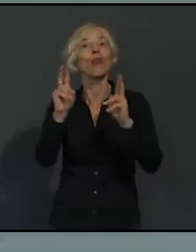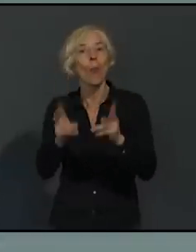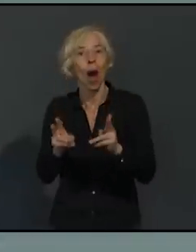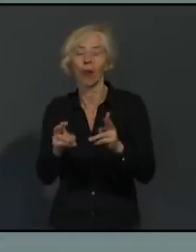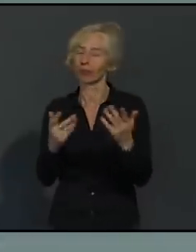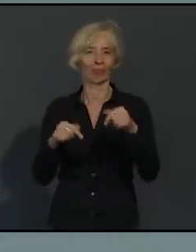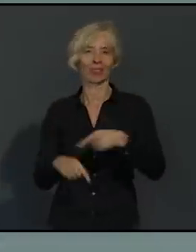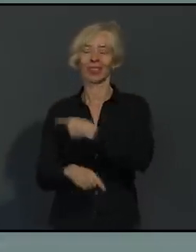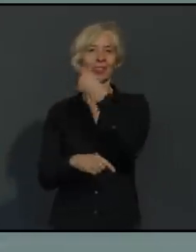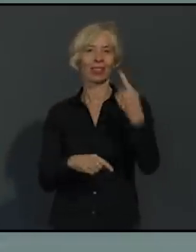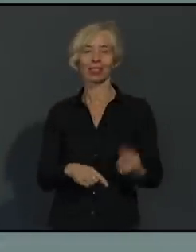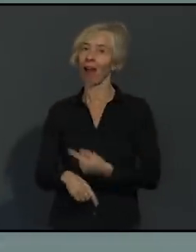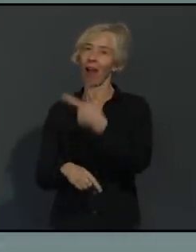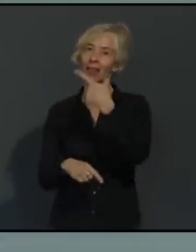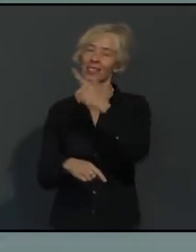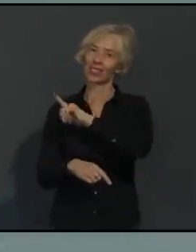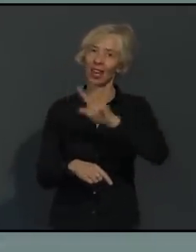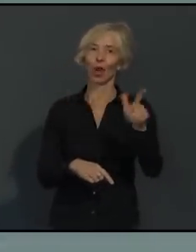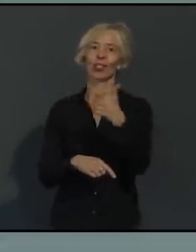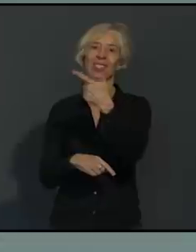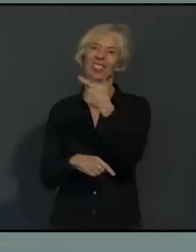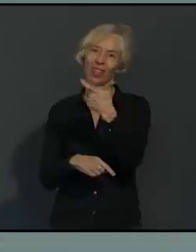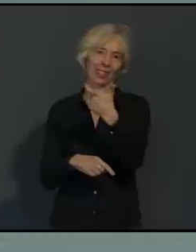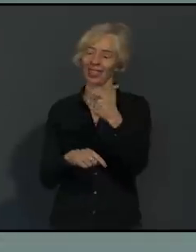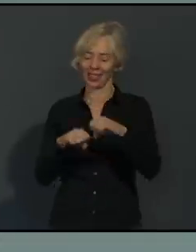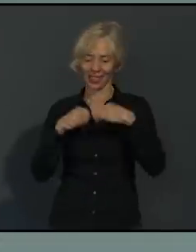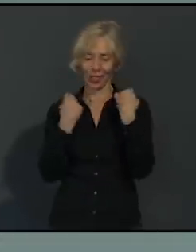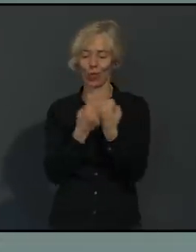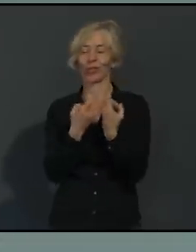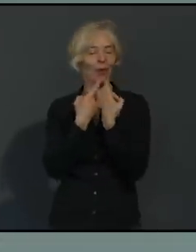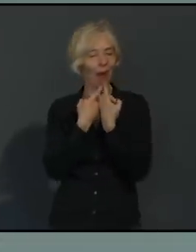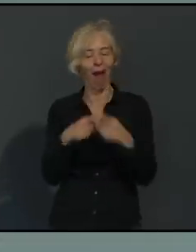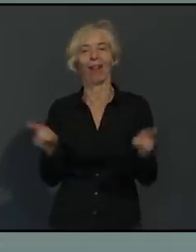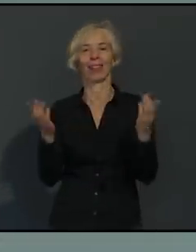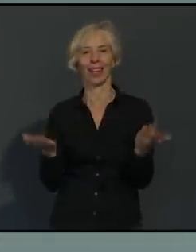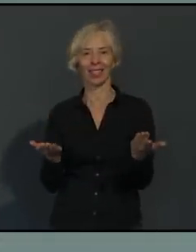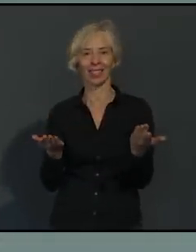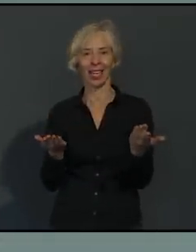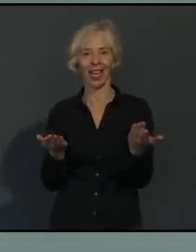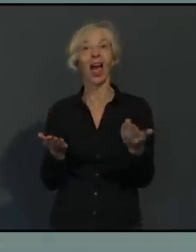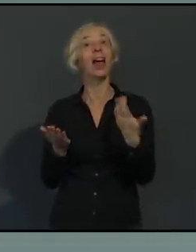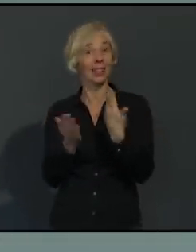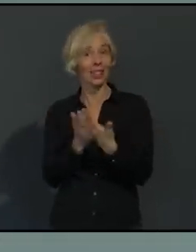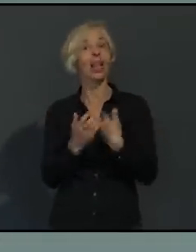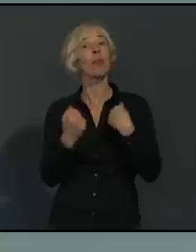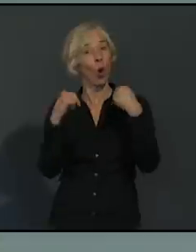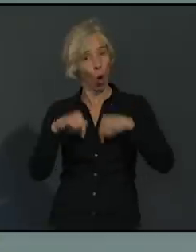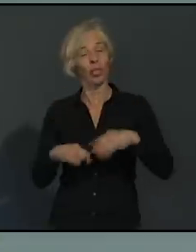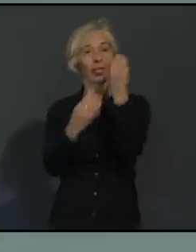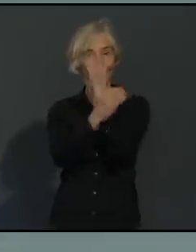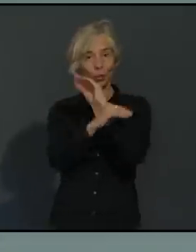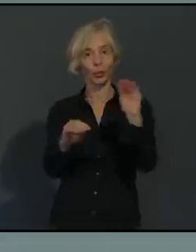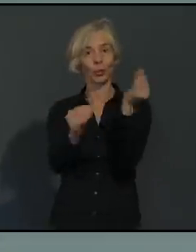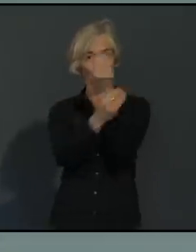es ganz anders. Und so muss ich mich heute an Sie wenden, weil unsere gemeinsamen Anstrengungen Stand heute